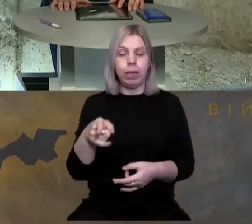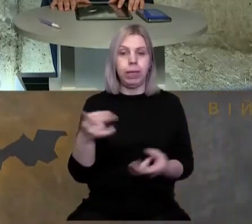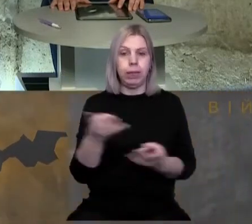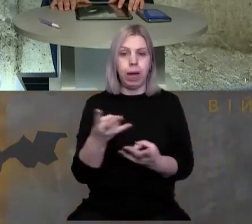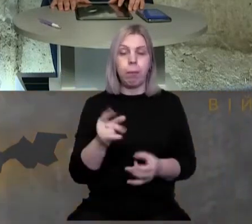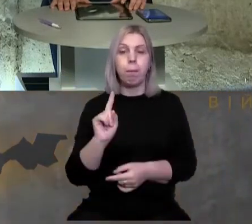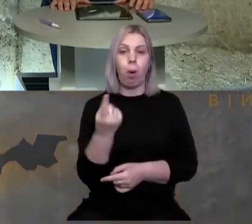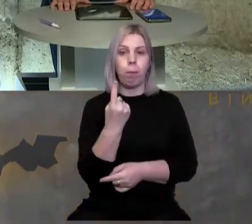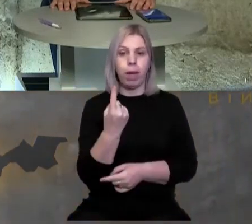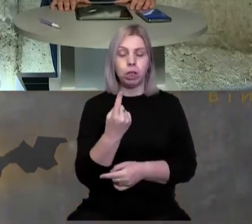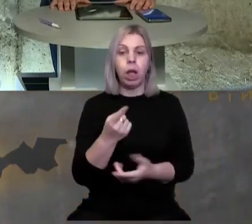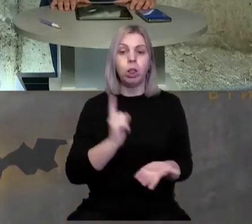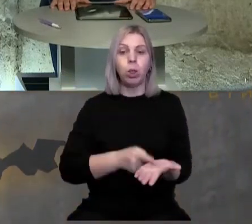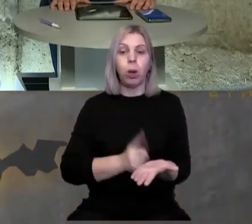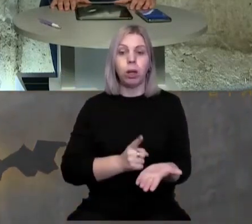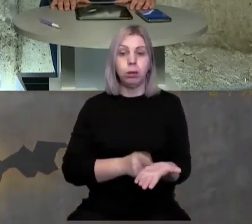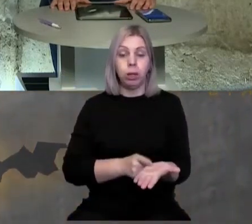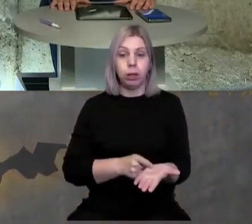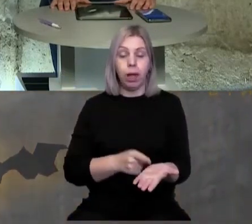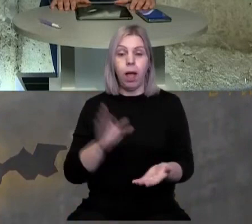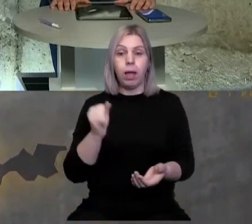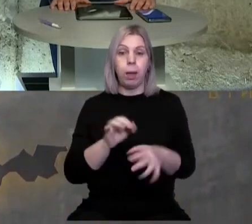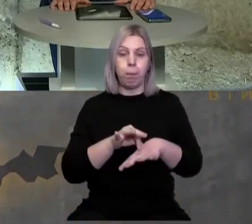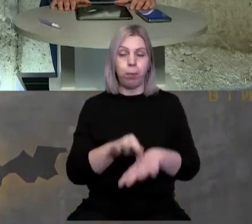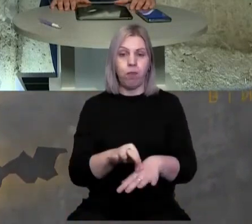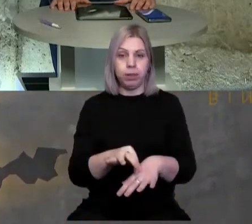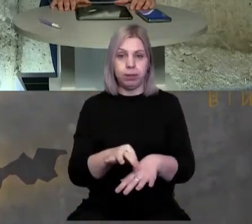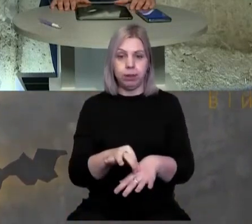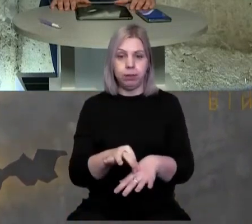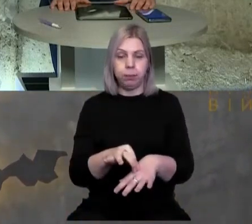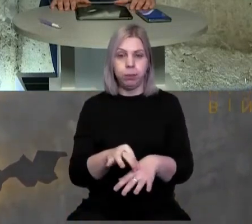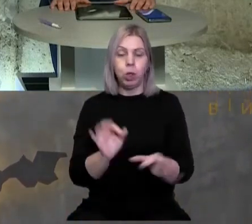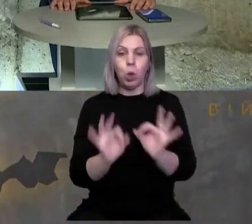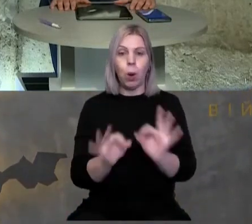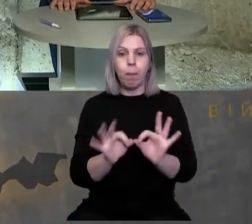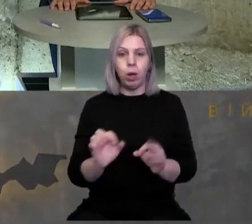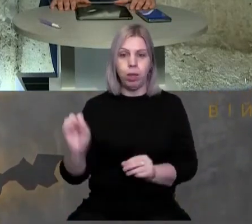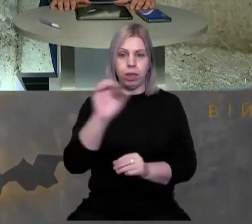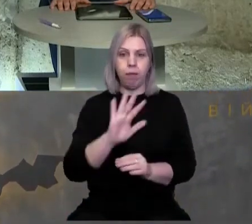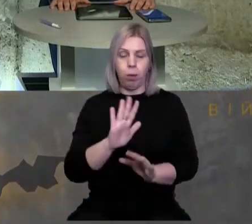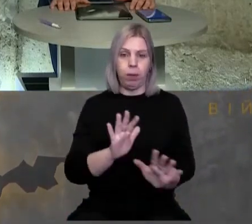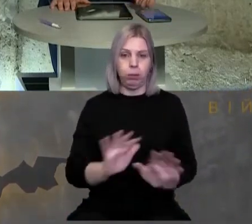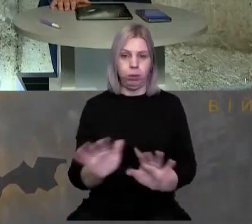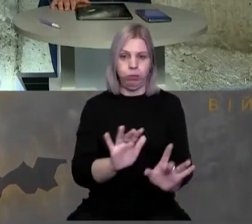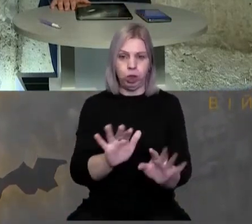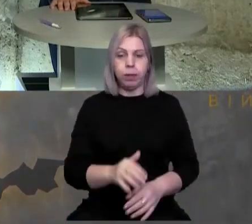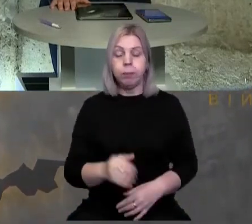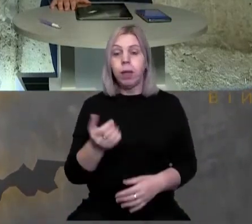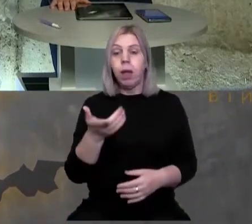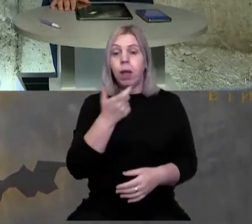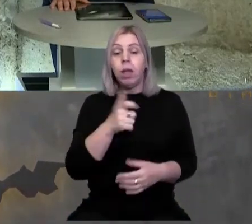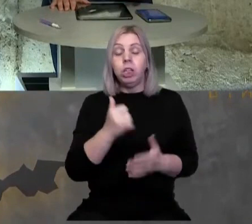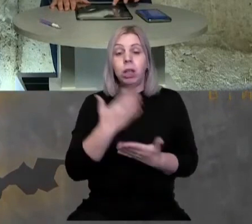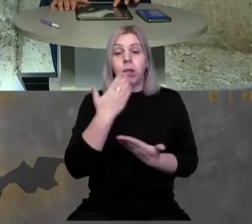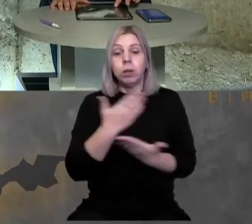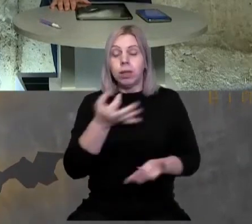треба, по-перше, аргументувати і провести в нормальному європейському стилі. Пане Ласло, ще